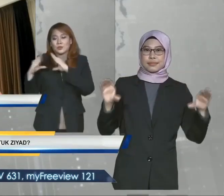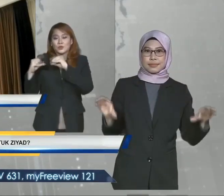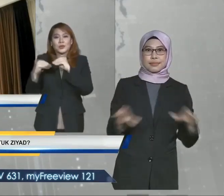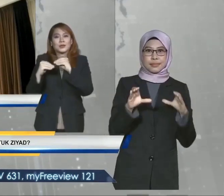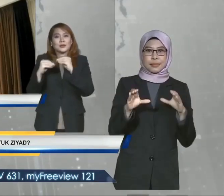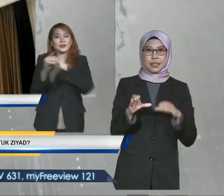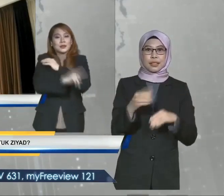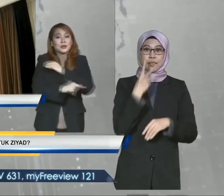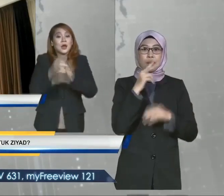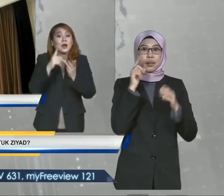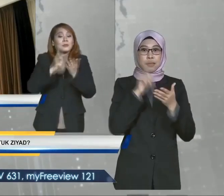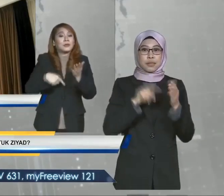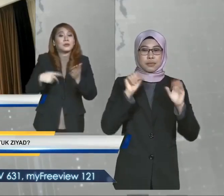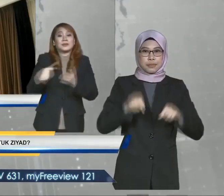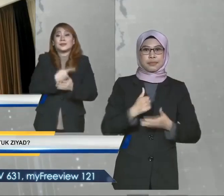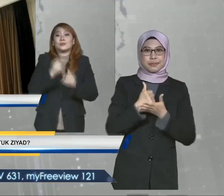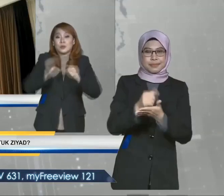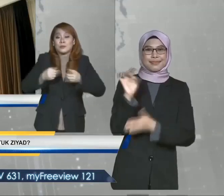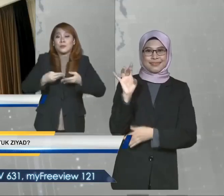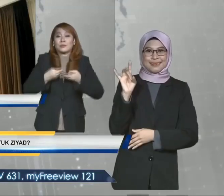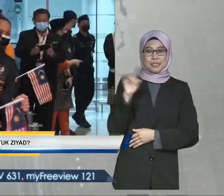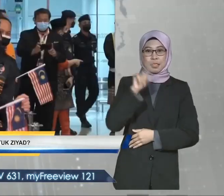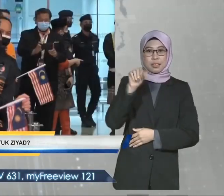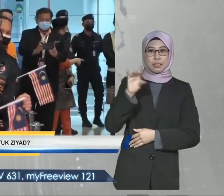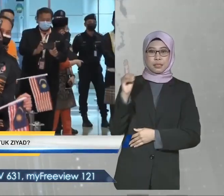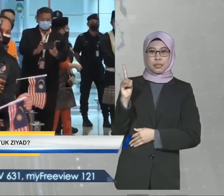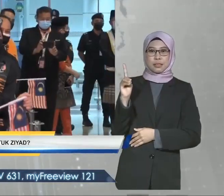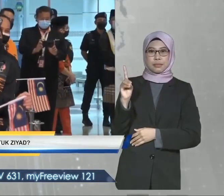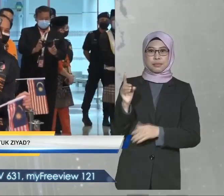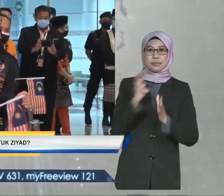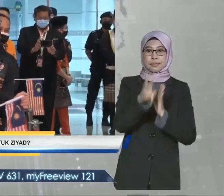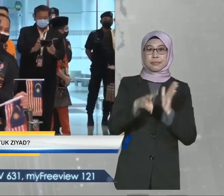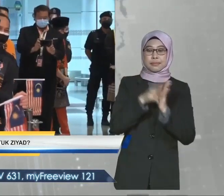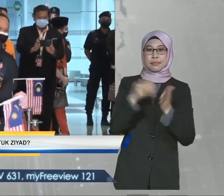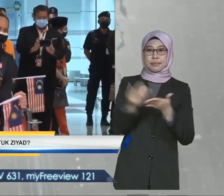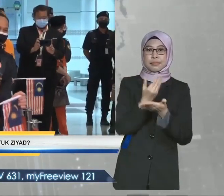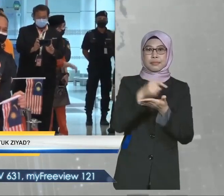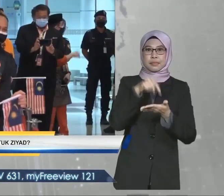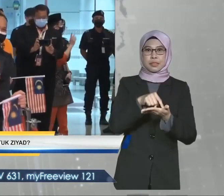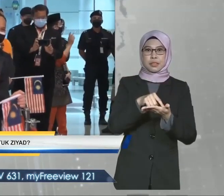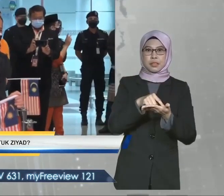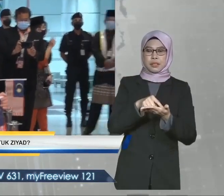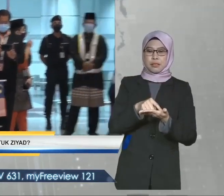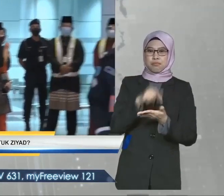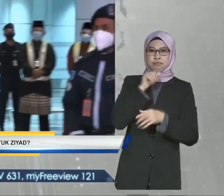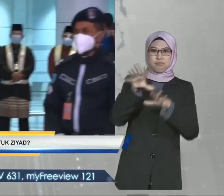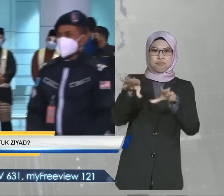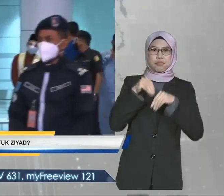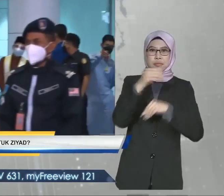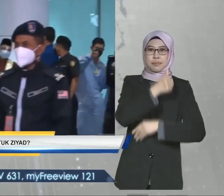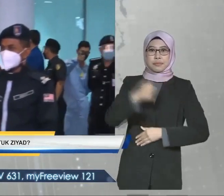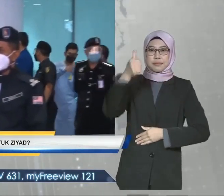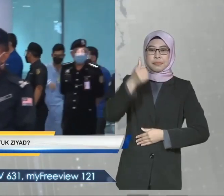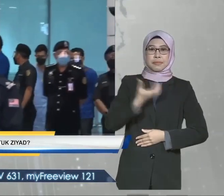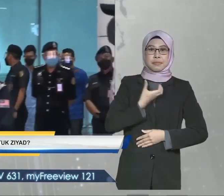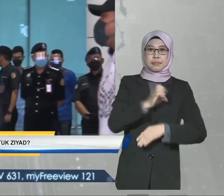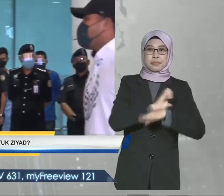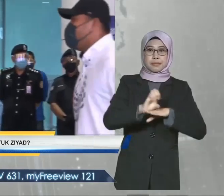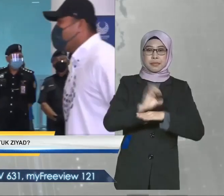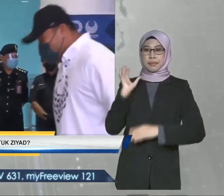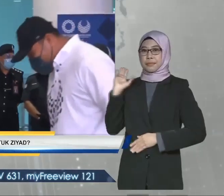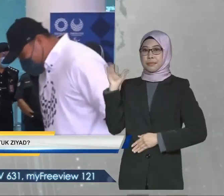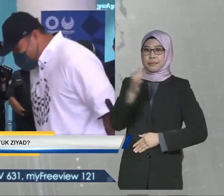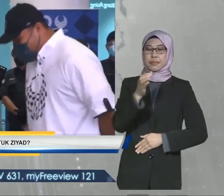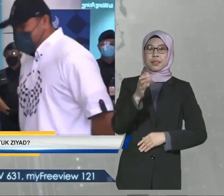Tengok apa yang kita boleh bantu, Ziyad. InsyaAllah. Ziyad pada temasyah Paralympic Tokyo baru-baru ini dinafikan sebagai pemenang pingat emas acara lontar peluru